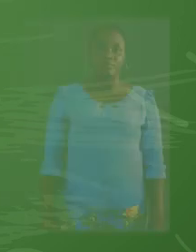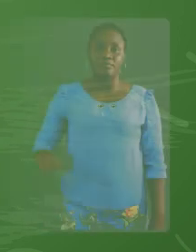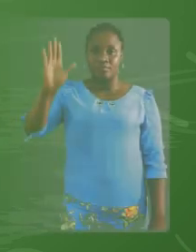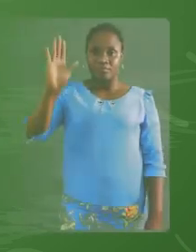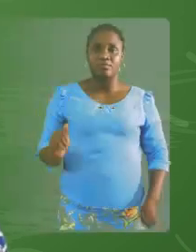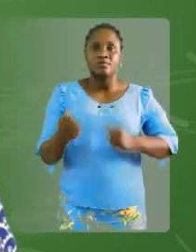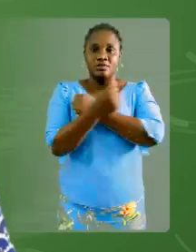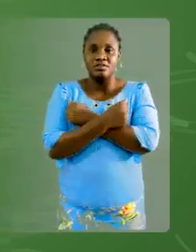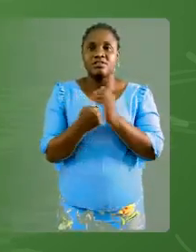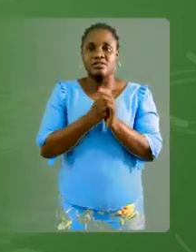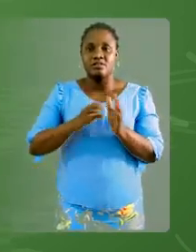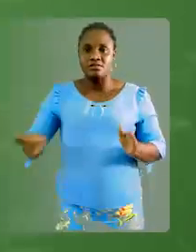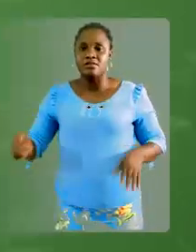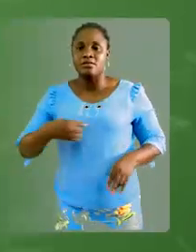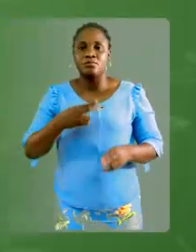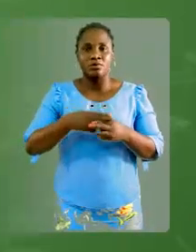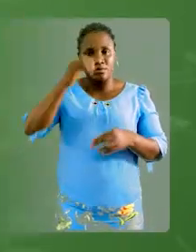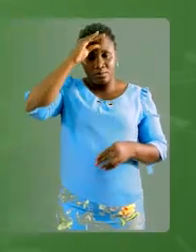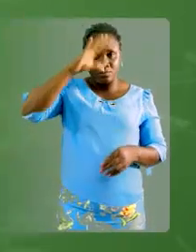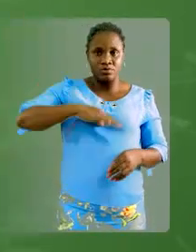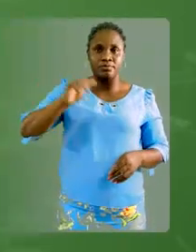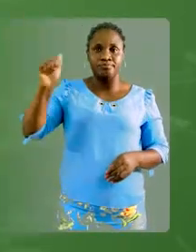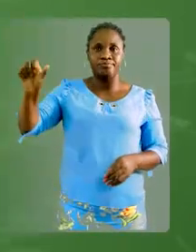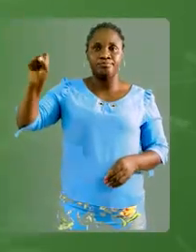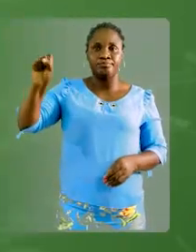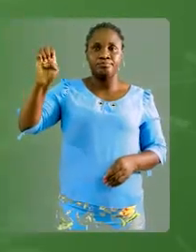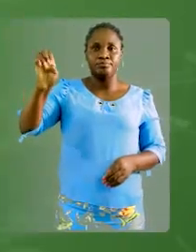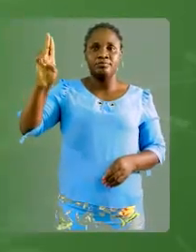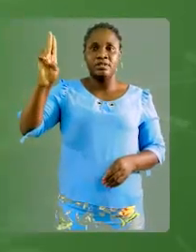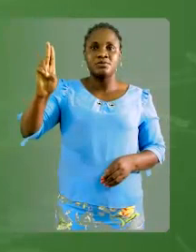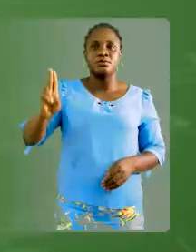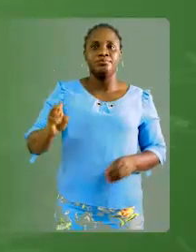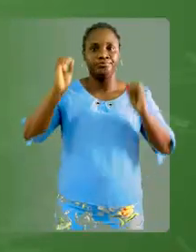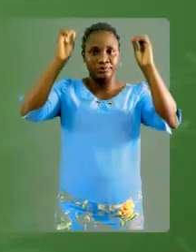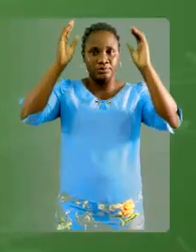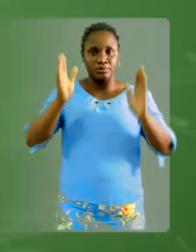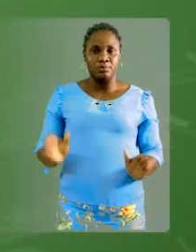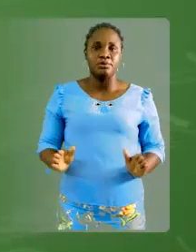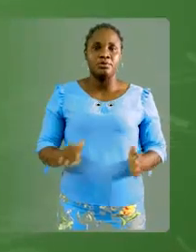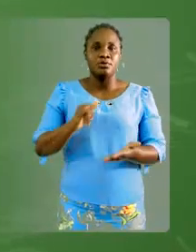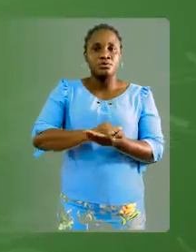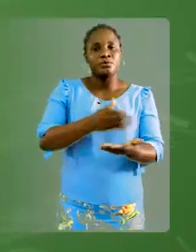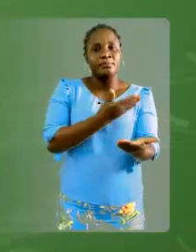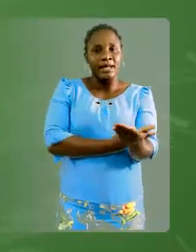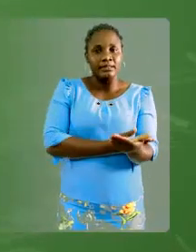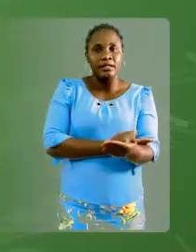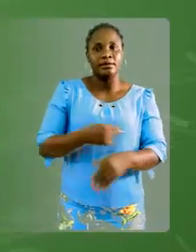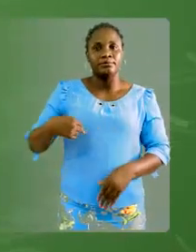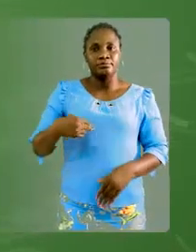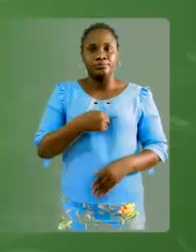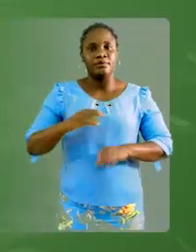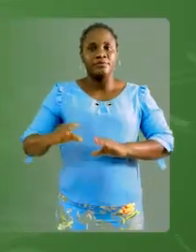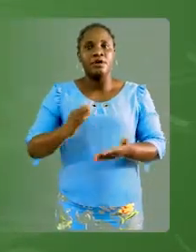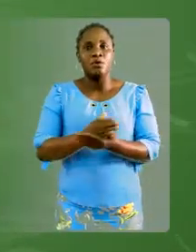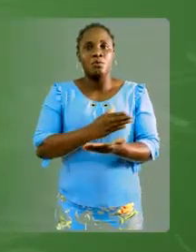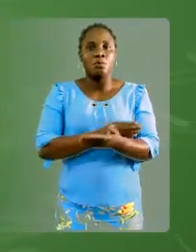Bonjour chers élèves, je me nomme à ce Jean-Paul, je suis instituteur. Ce matin, nous allons faire une